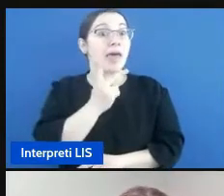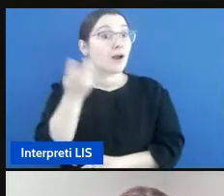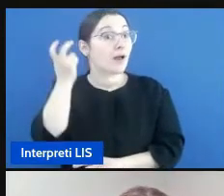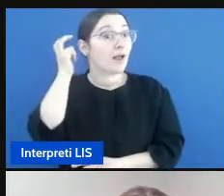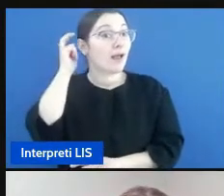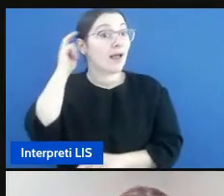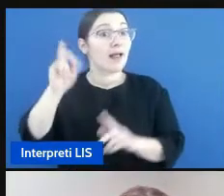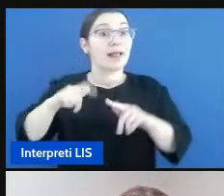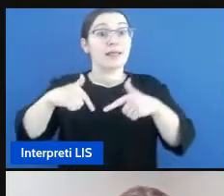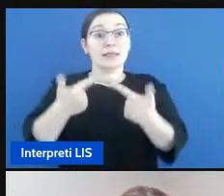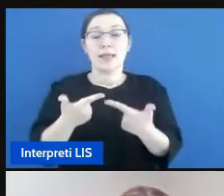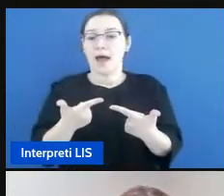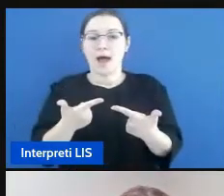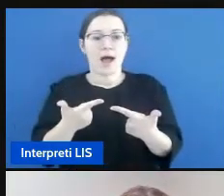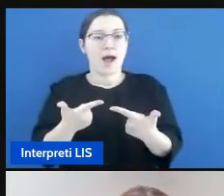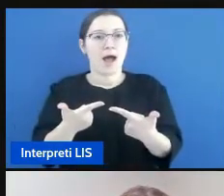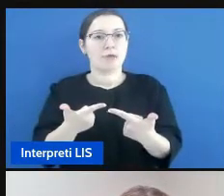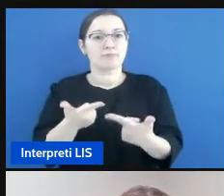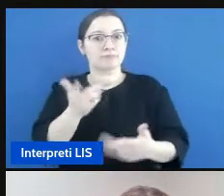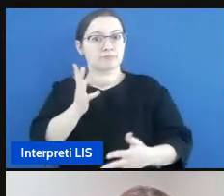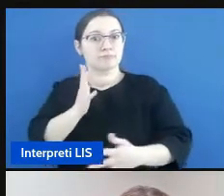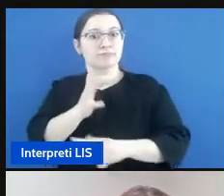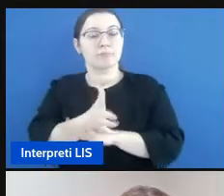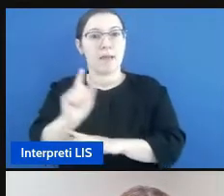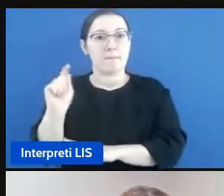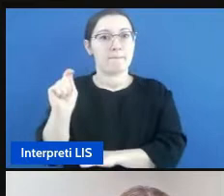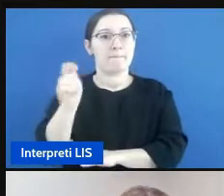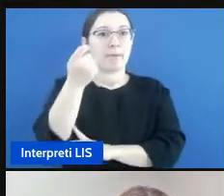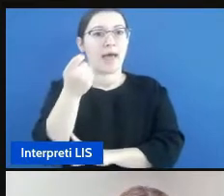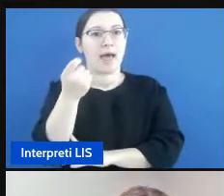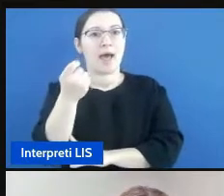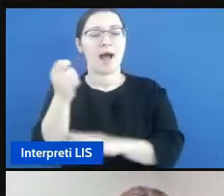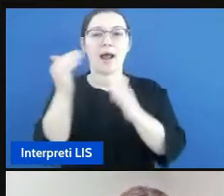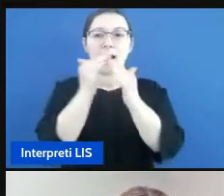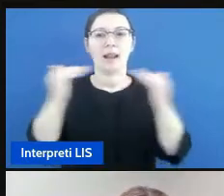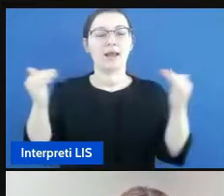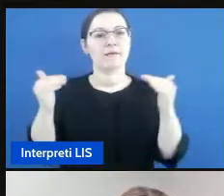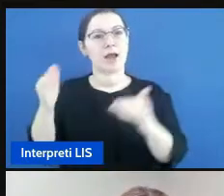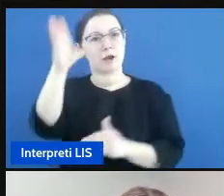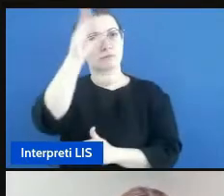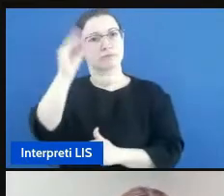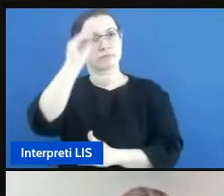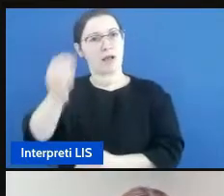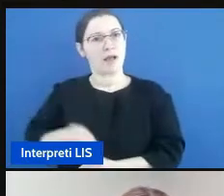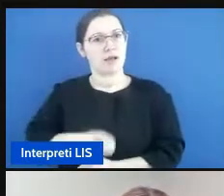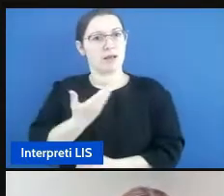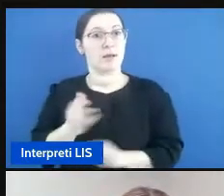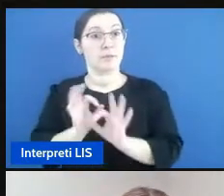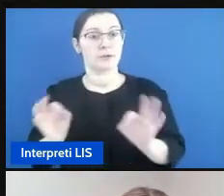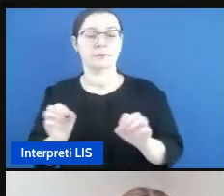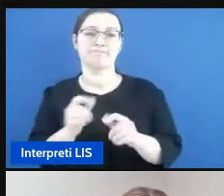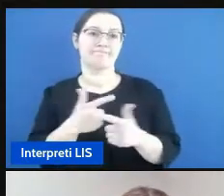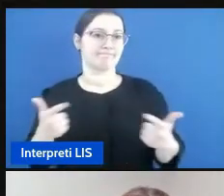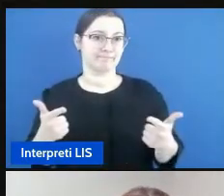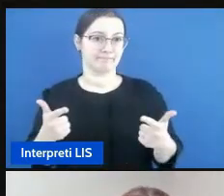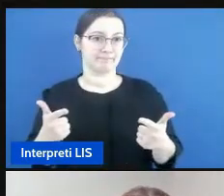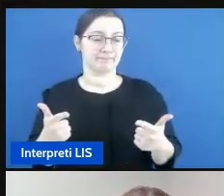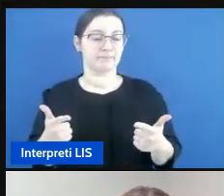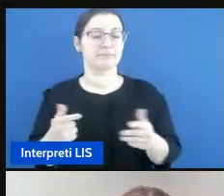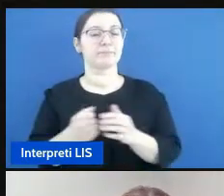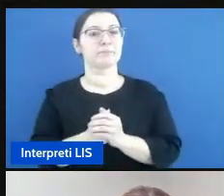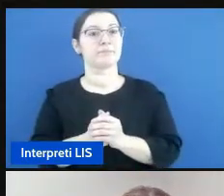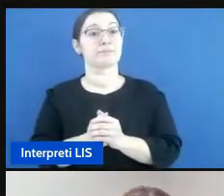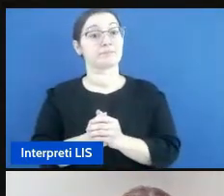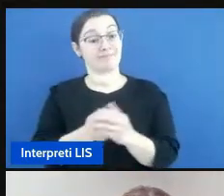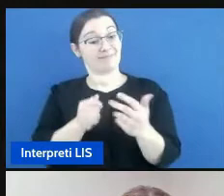permette di raggiungere i livelli di competenza linguistica attesi poi ci sono